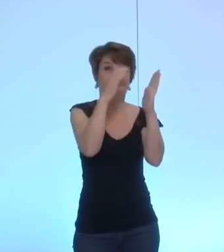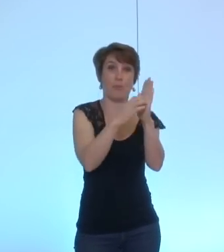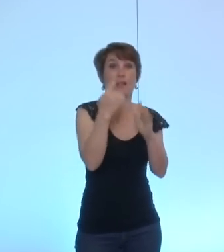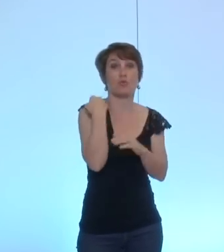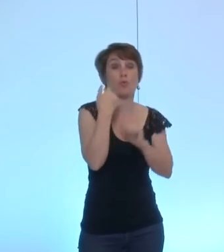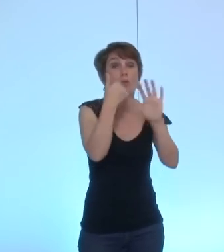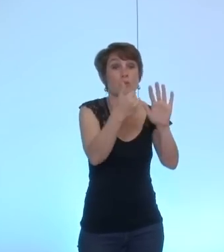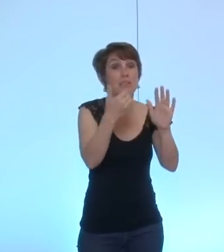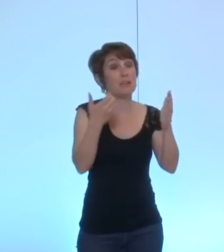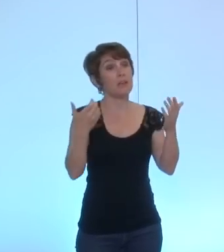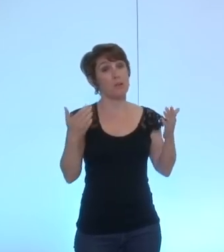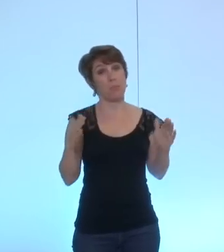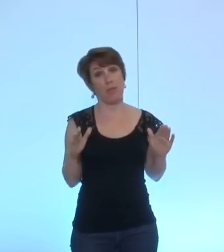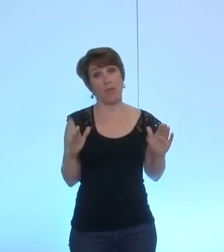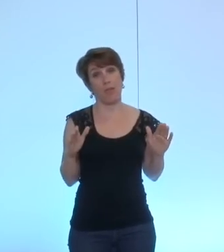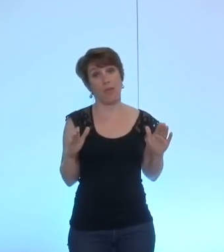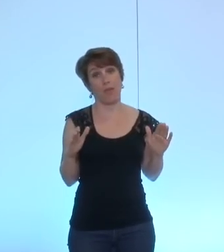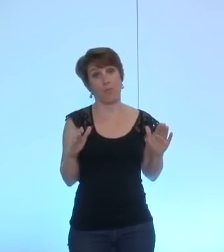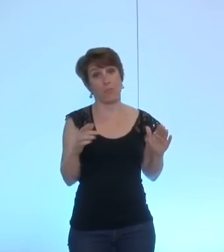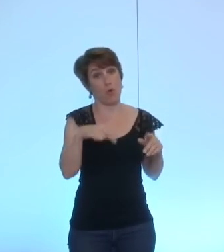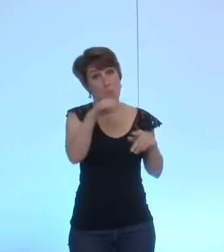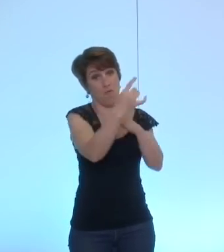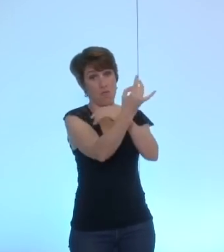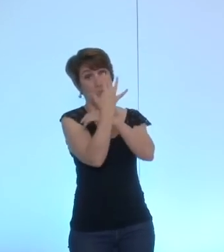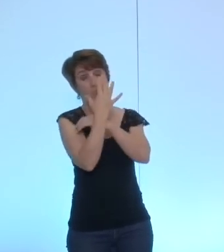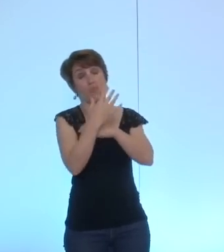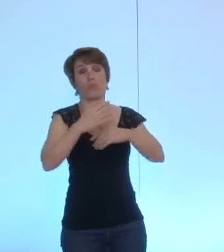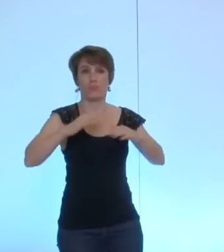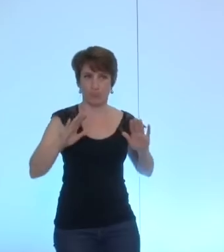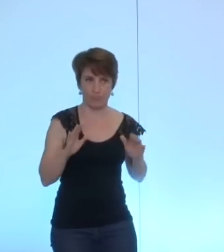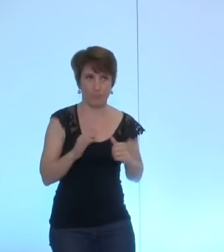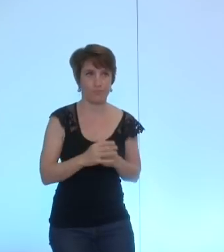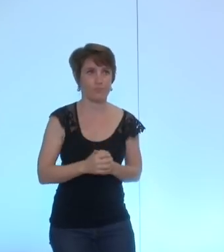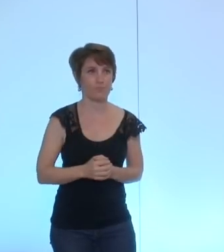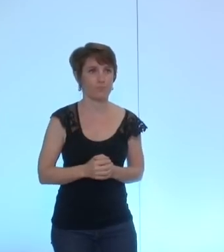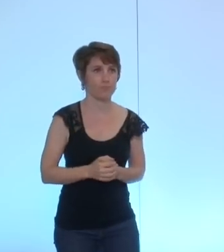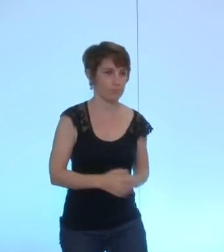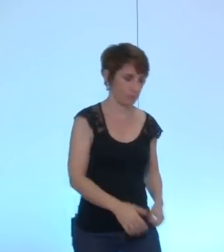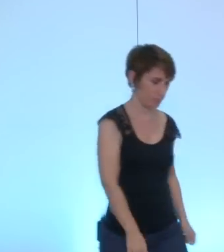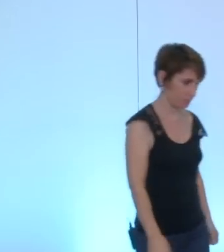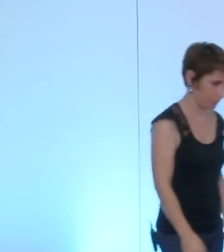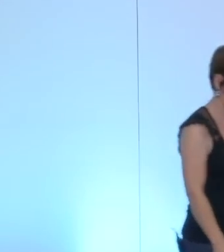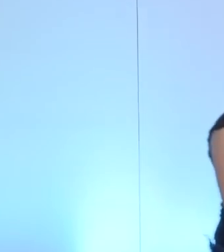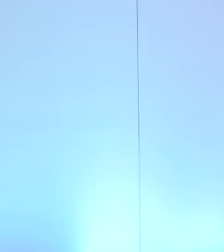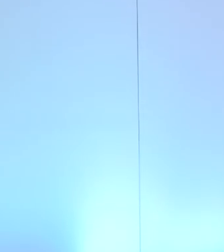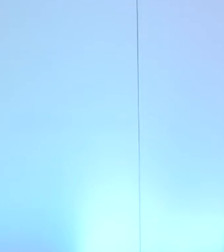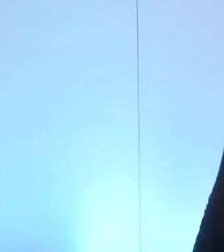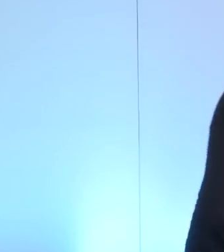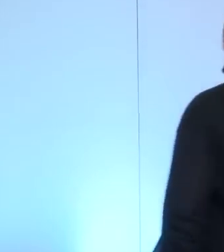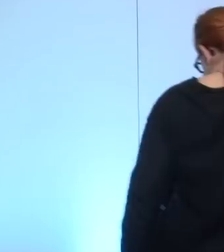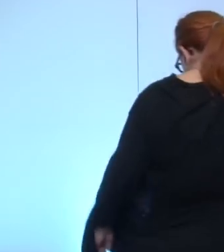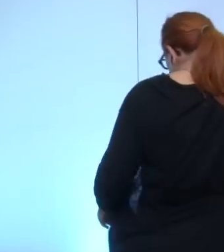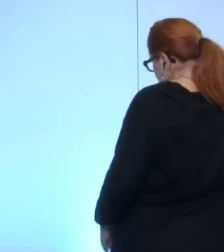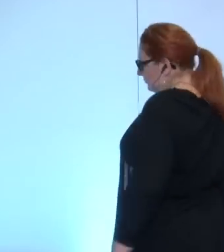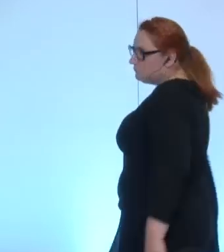mais nous n'avons pas obtenu gain de cause mais néanmoins nous allons passer au-delà de cela